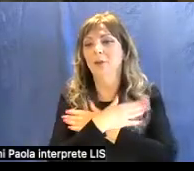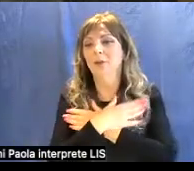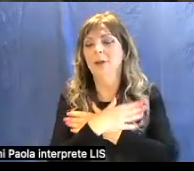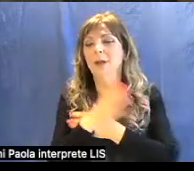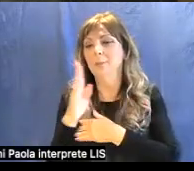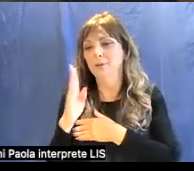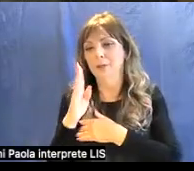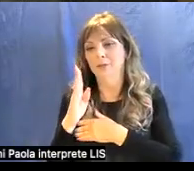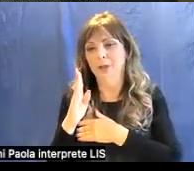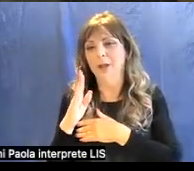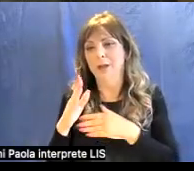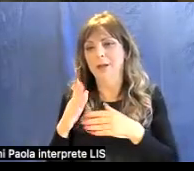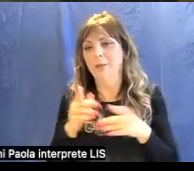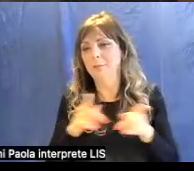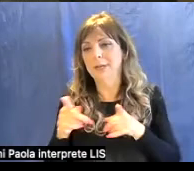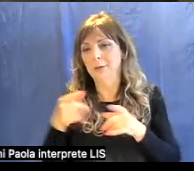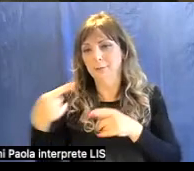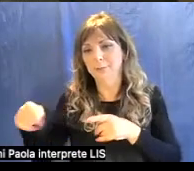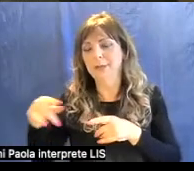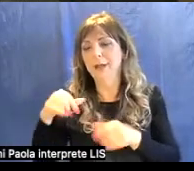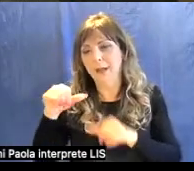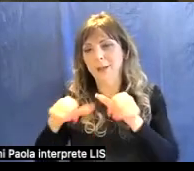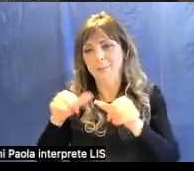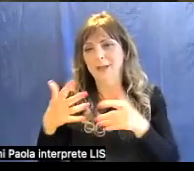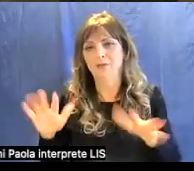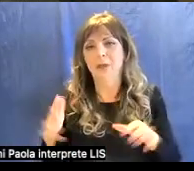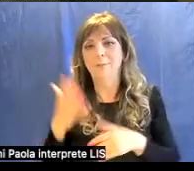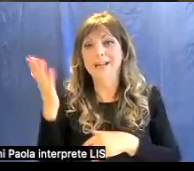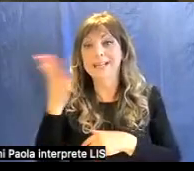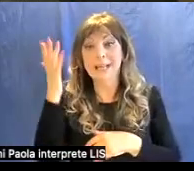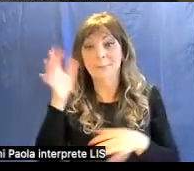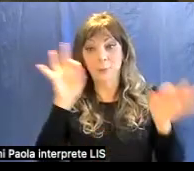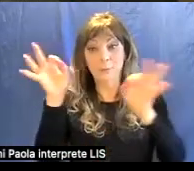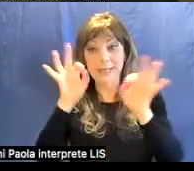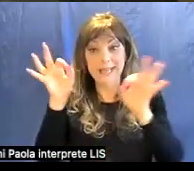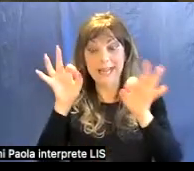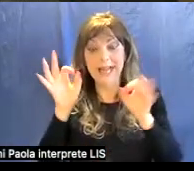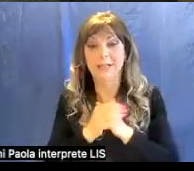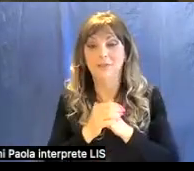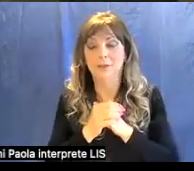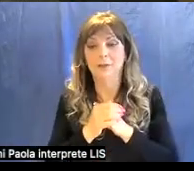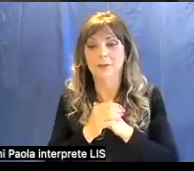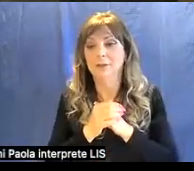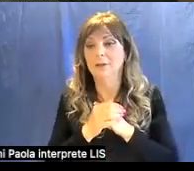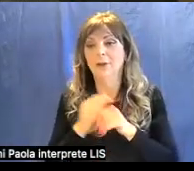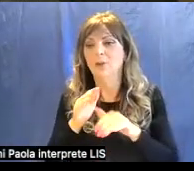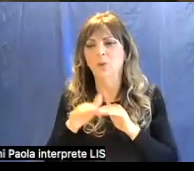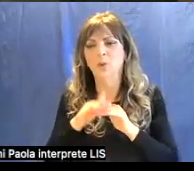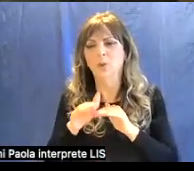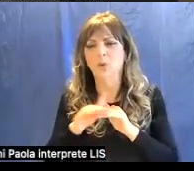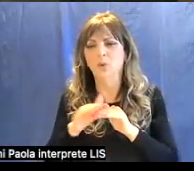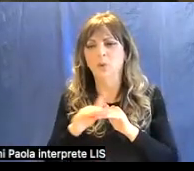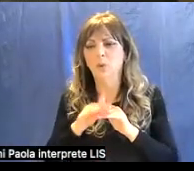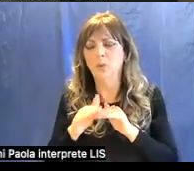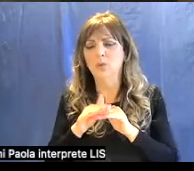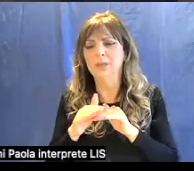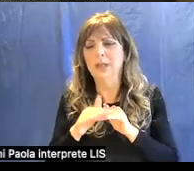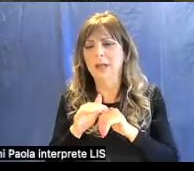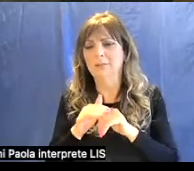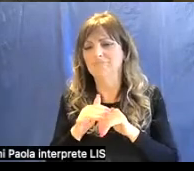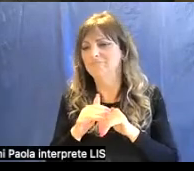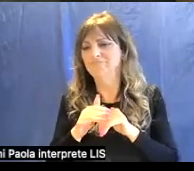stava cambiando perché per esempio Michelangelo non amava utilizzare troppo colori preziosi